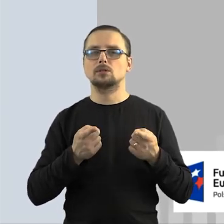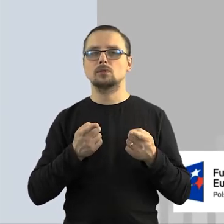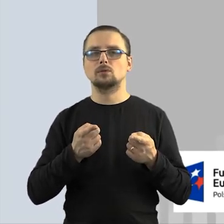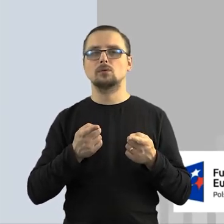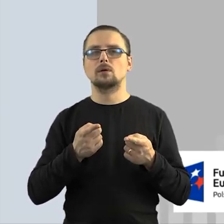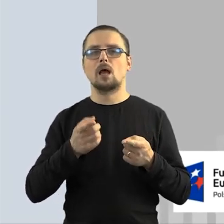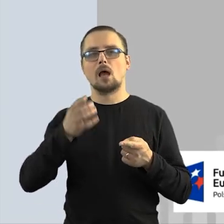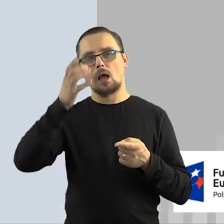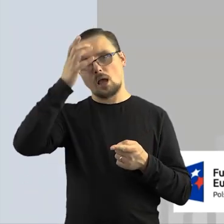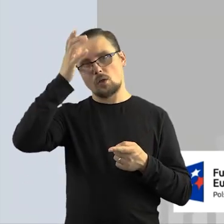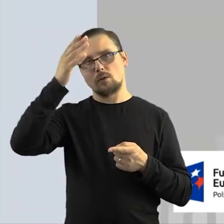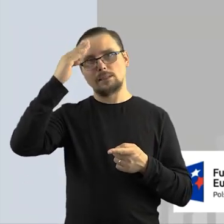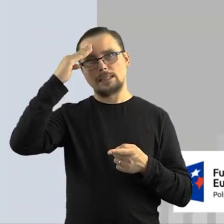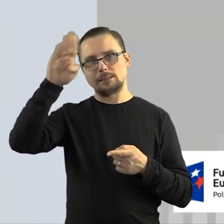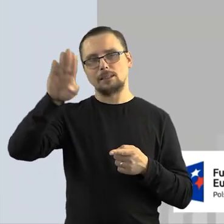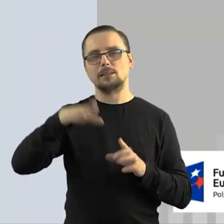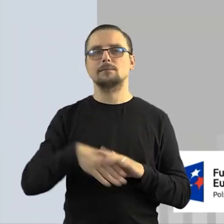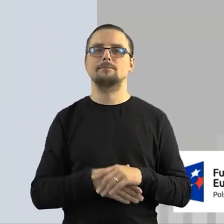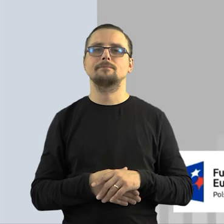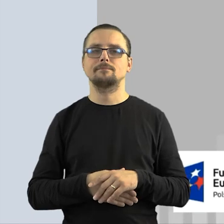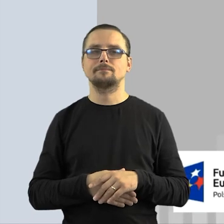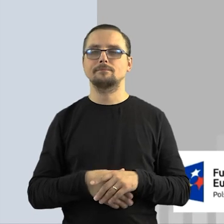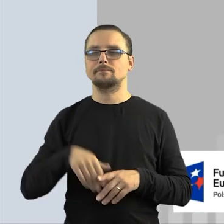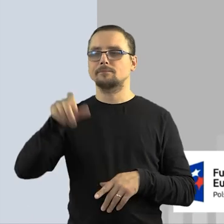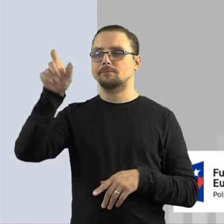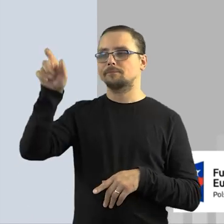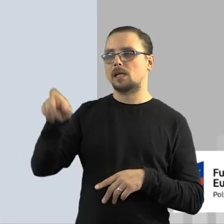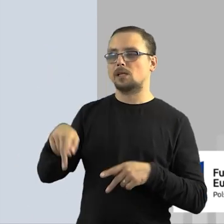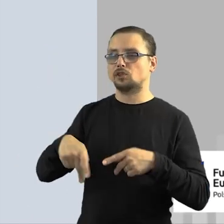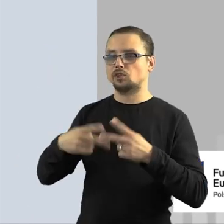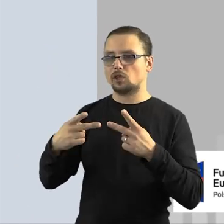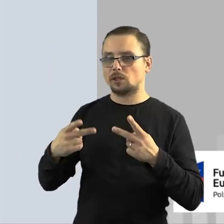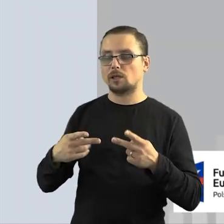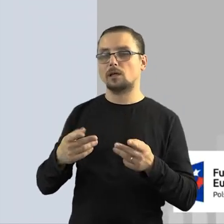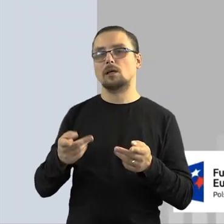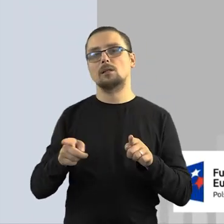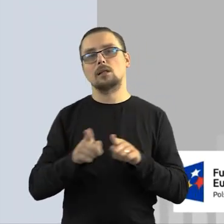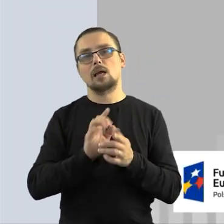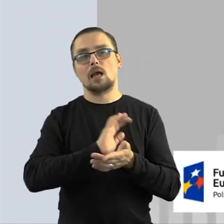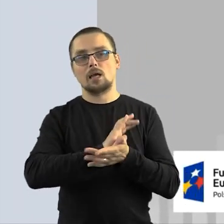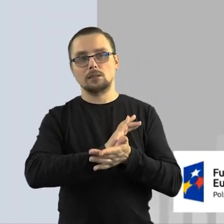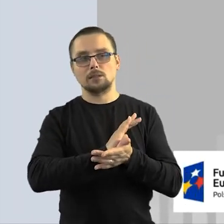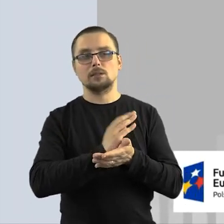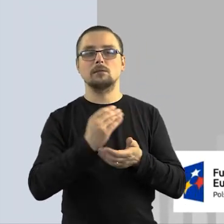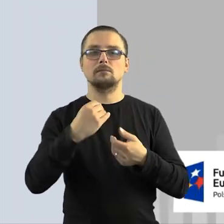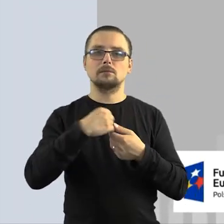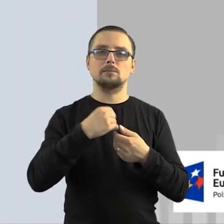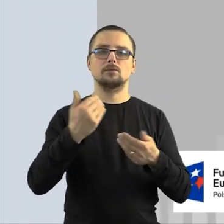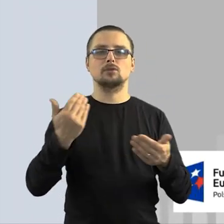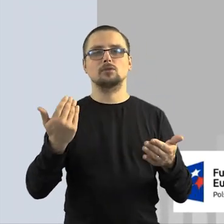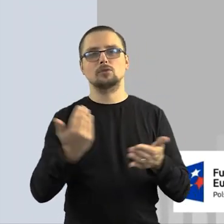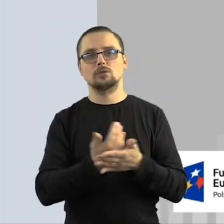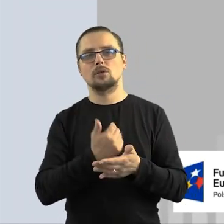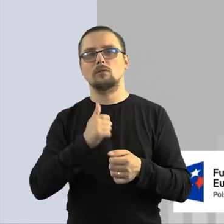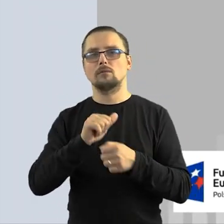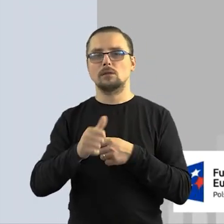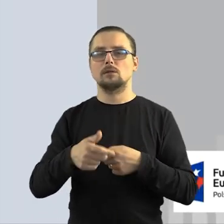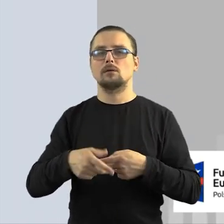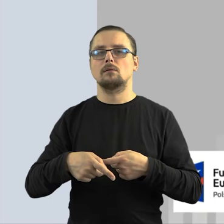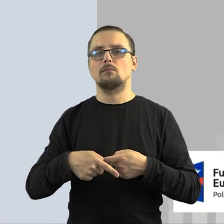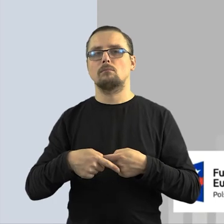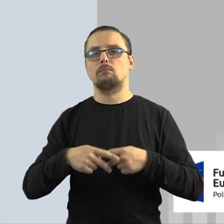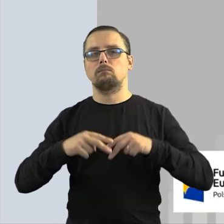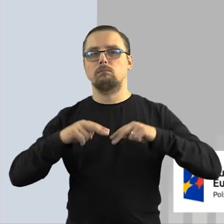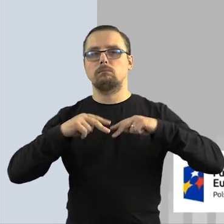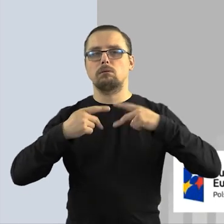data rozpowszechniania ma tylko znaczenie w przypadku autorów nieznanych, więc w przypadku, jeśli chodzi o dziennikarzy i właśnie publikacje